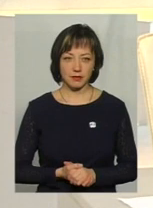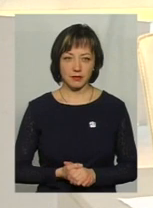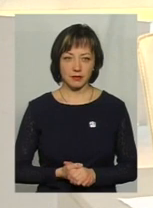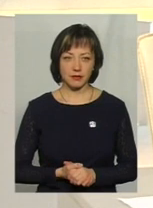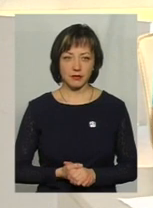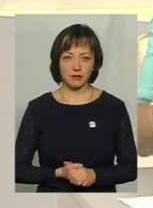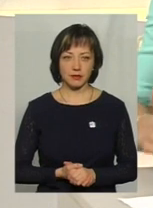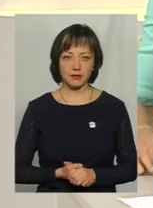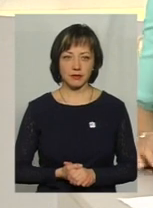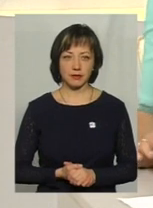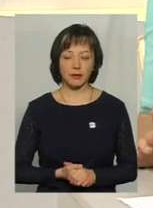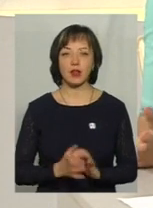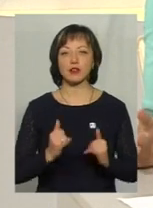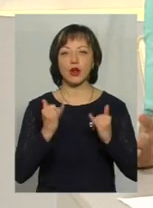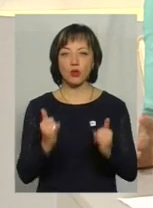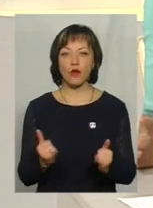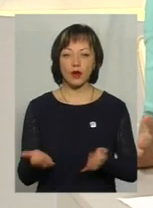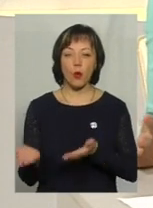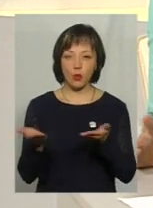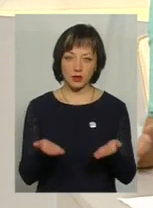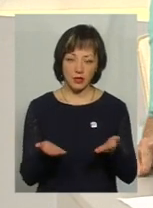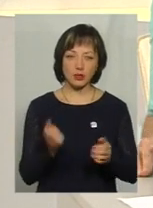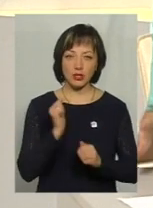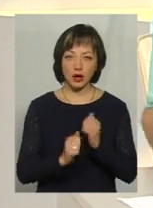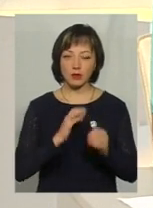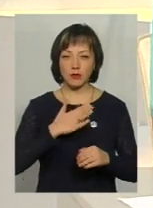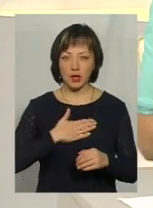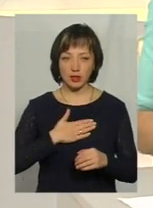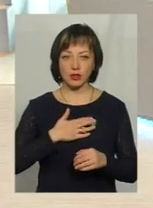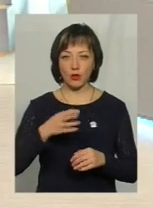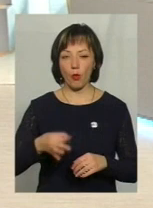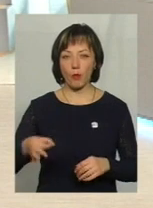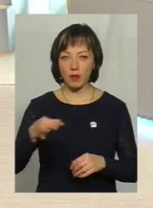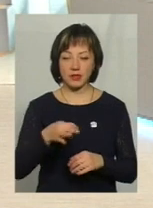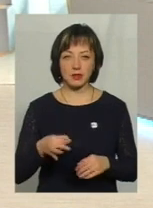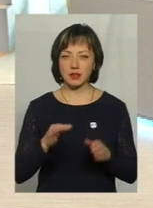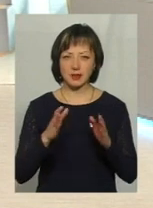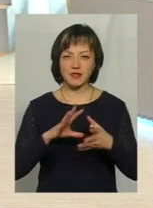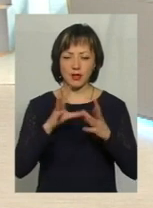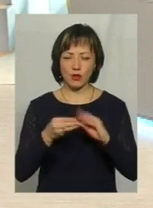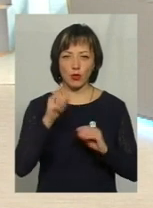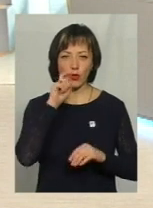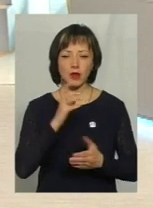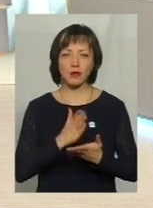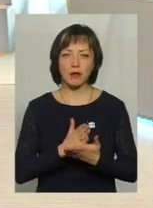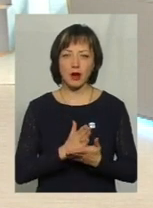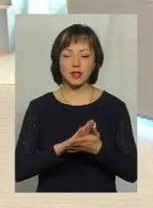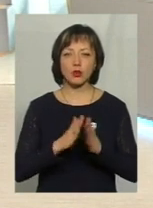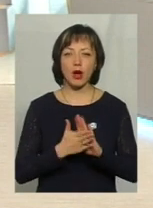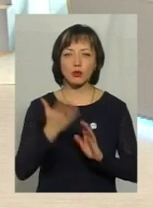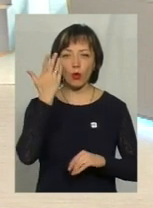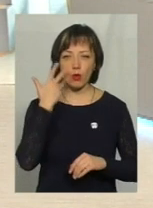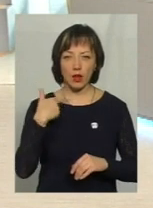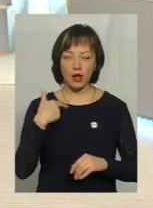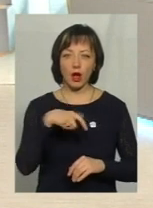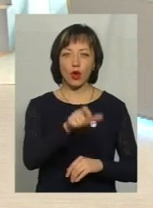Шановні гості, дуже часто маємо в нашій області, і не лише загалом по Україні, маємо картину, коли